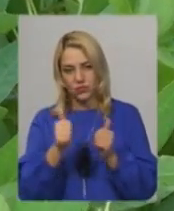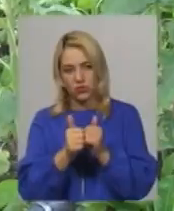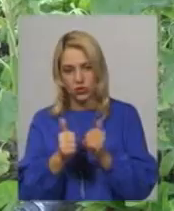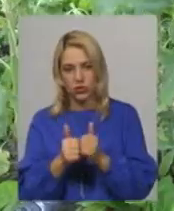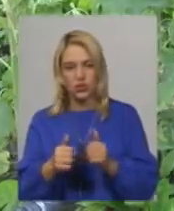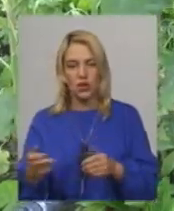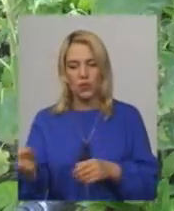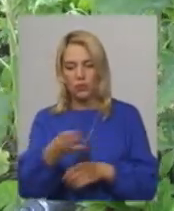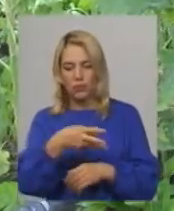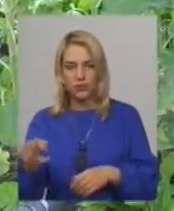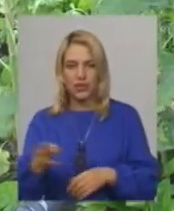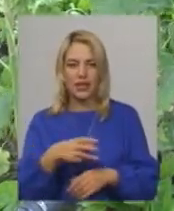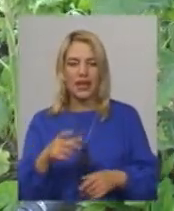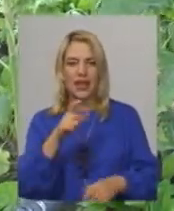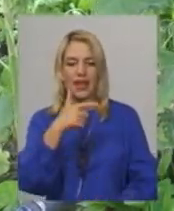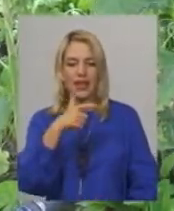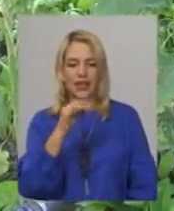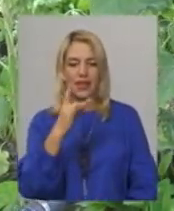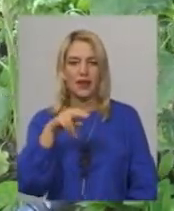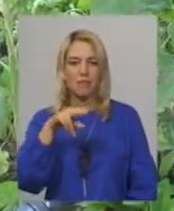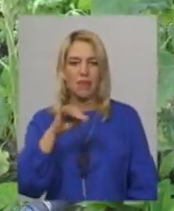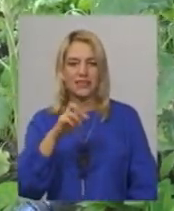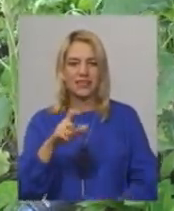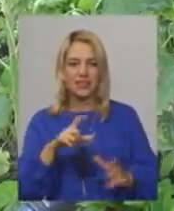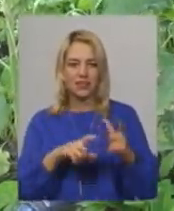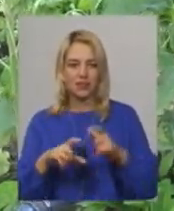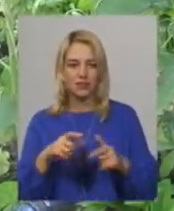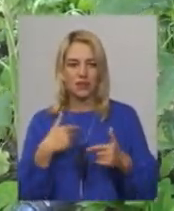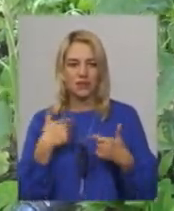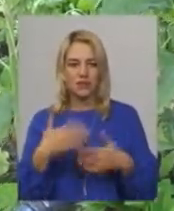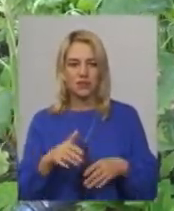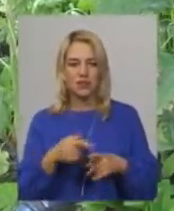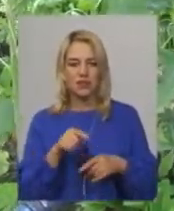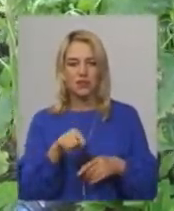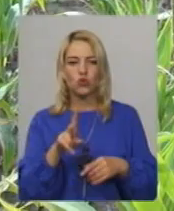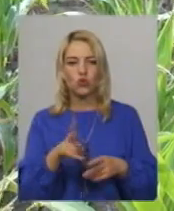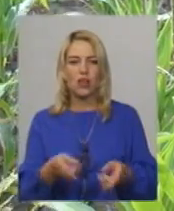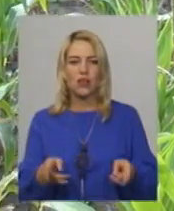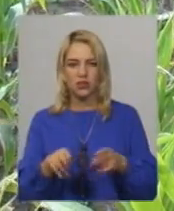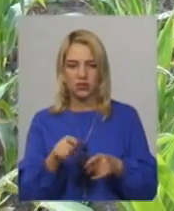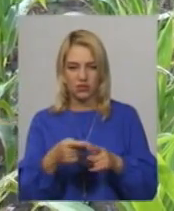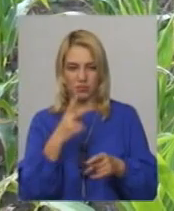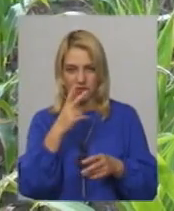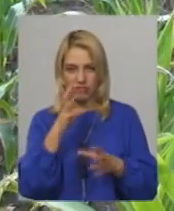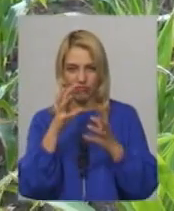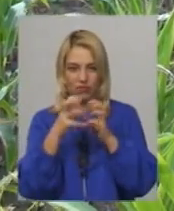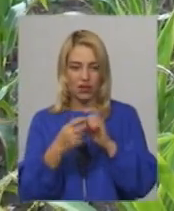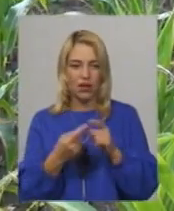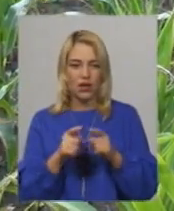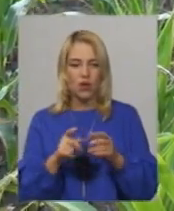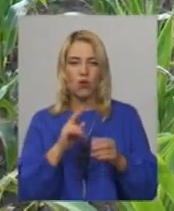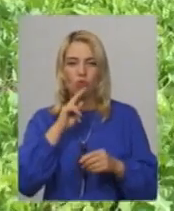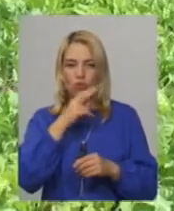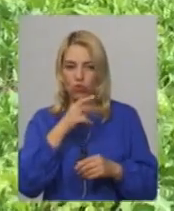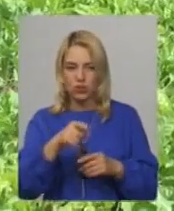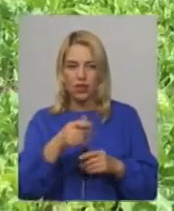бур'янів. Зі цієї кроплення ми частину вже вимикали цих соняшників, а це просто ті, що залишилися. На ділянці, де шлапаків росте кукурудзу, бур